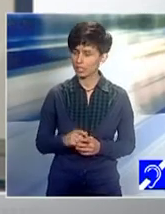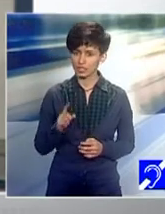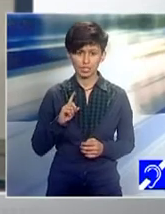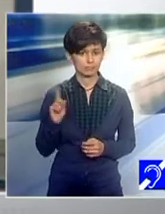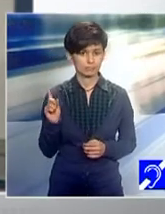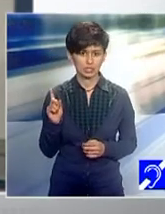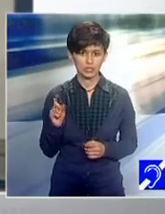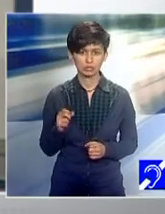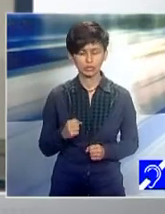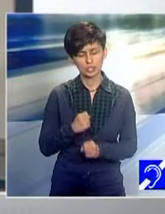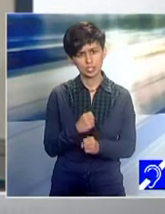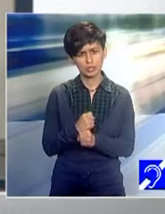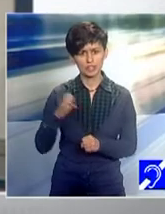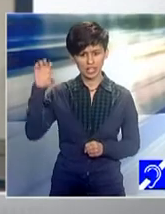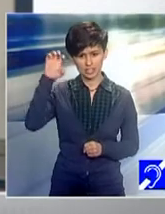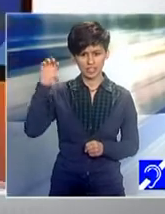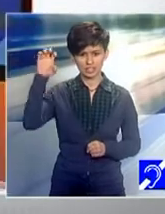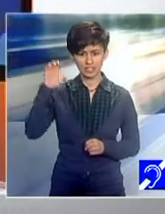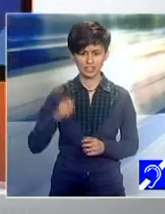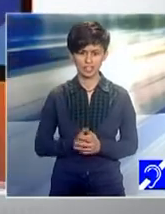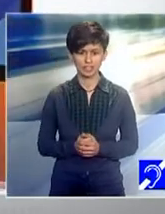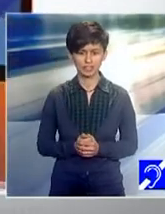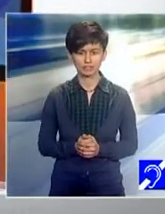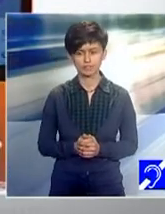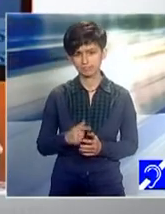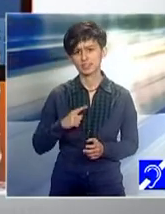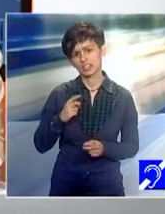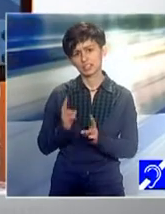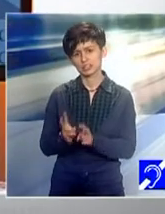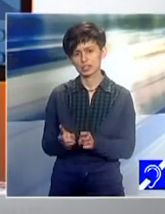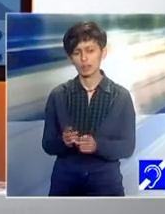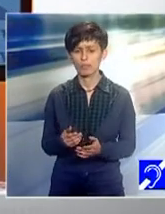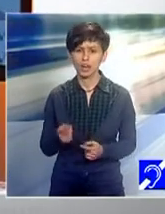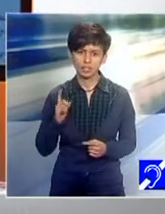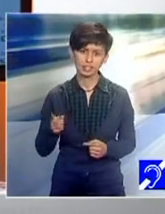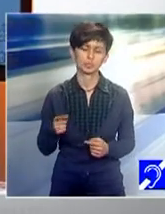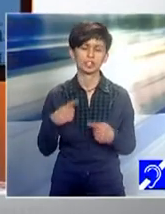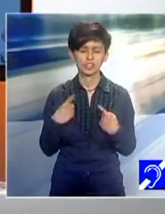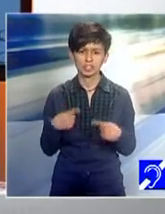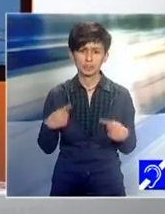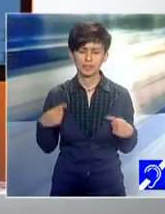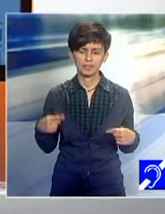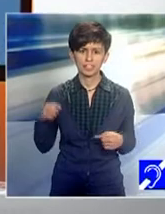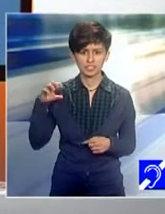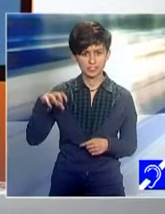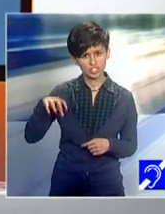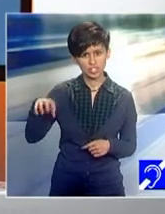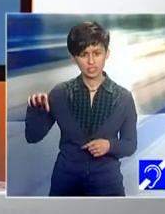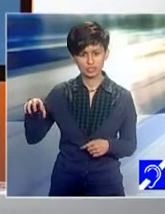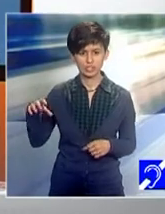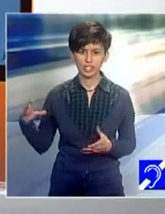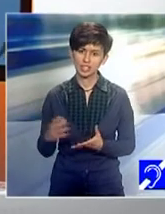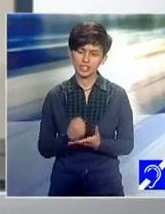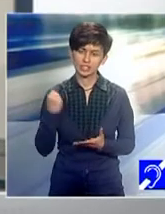fie în Transilvania. Bănuiesc, e și normal, trebuie să se diversifice regiunile și să se adune le povești din cât mai multe